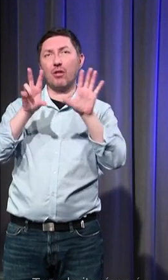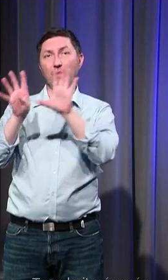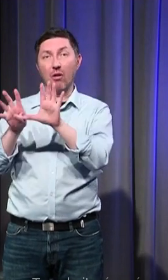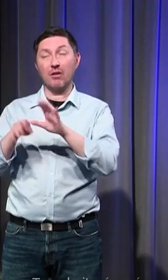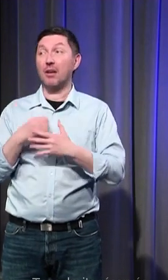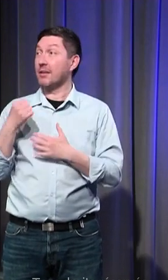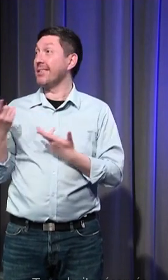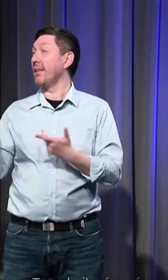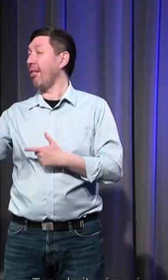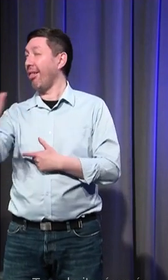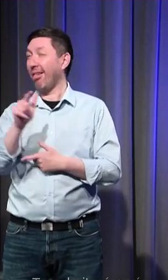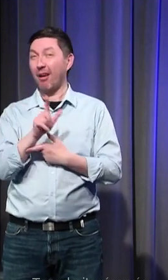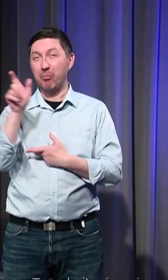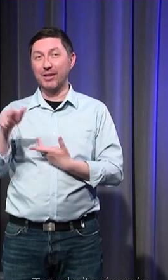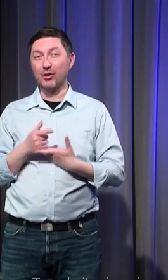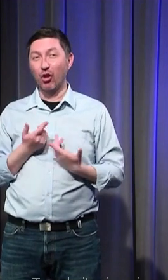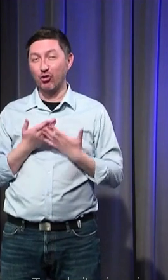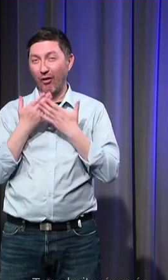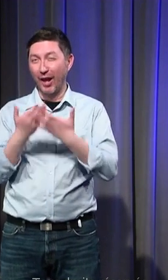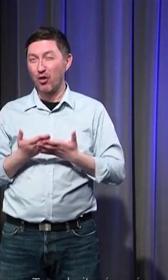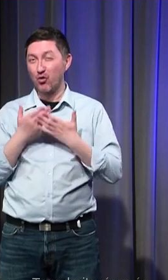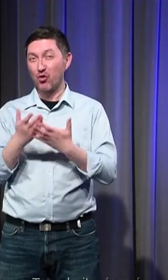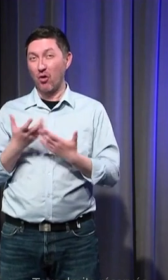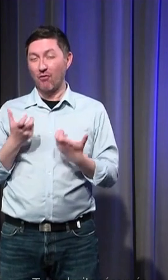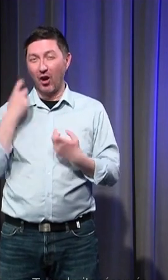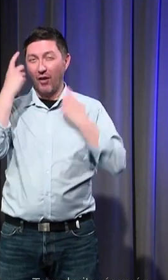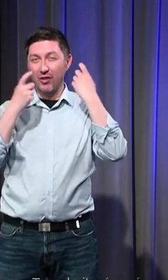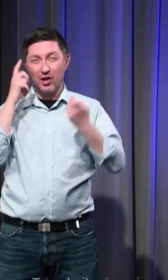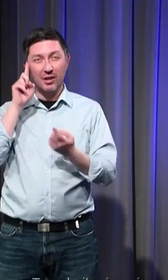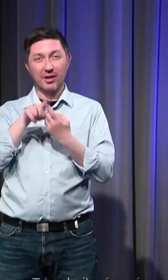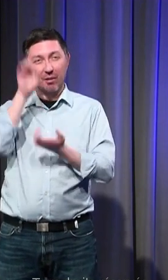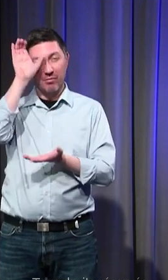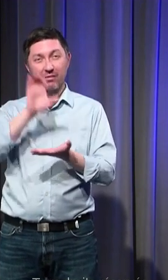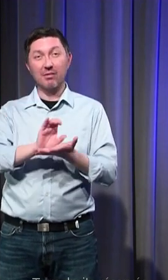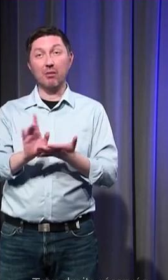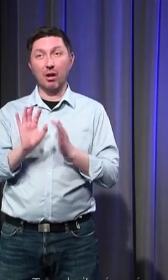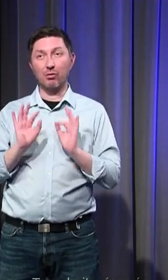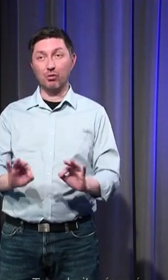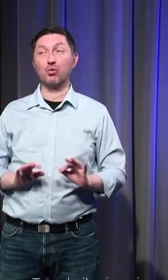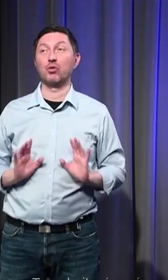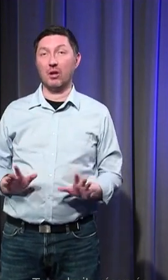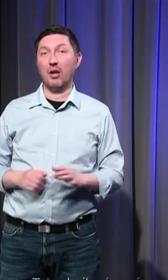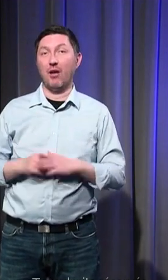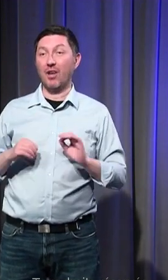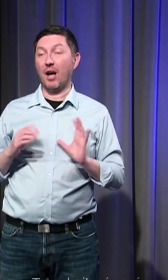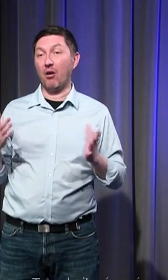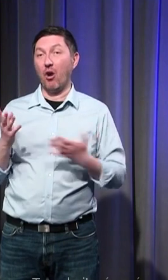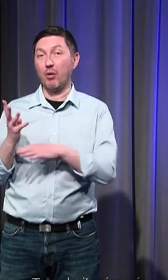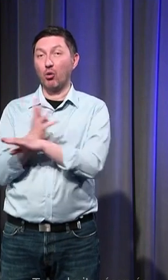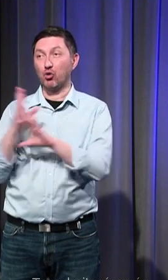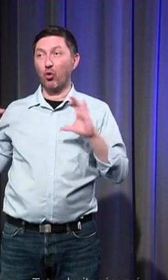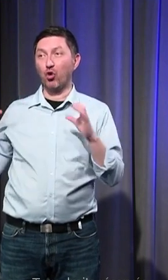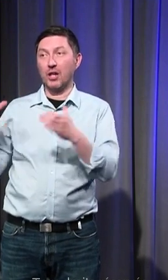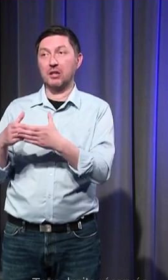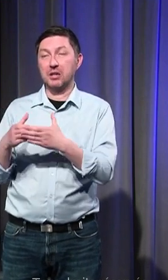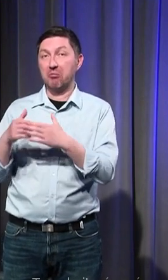des doctorats ici constitué le concept même d'émotions collectives en objet d'histoire c'est un chantier qui est très très peu exploré parce que d'un